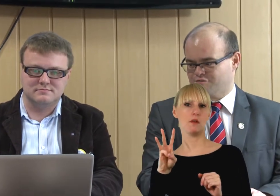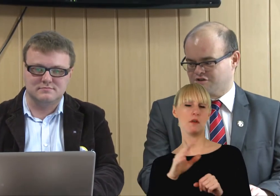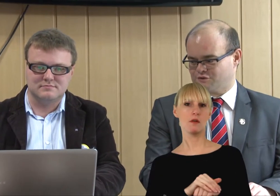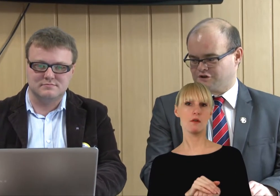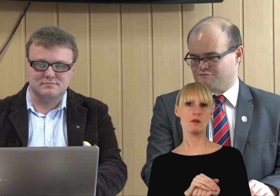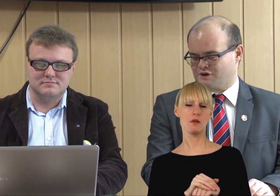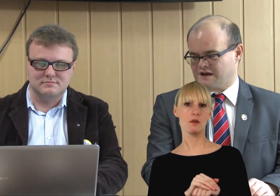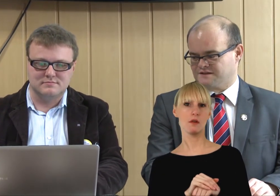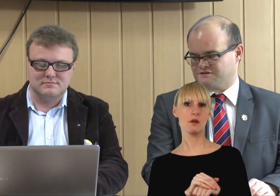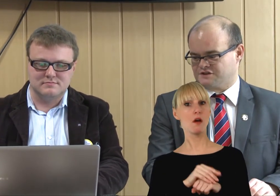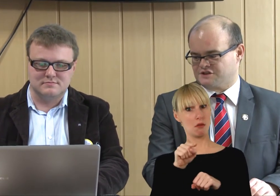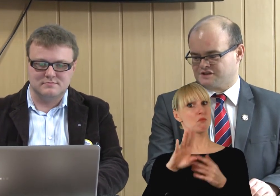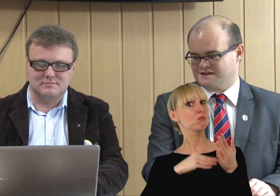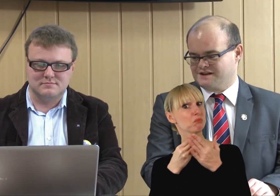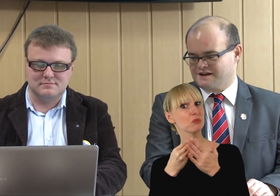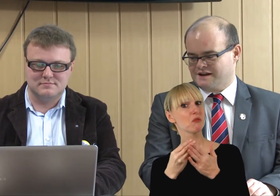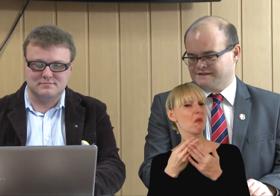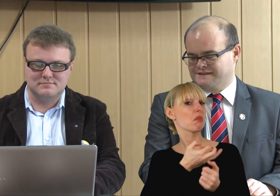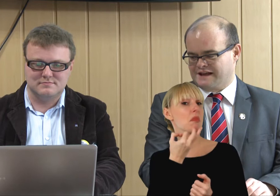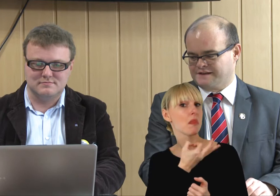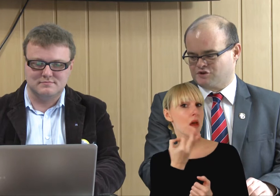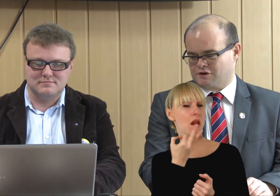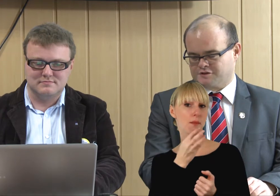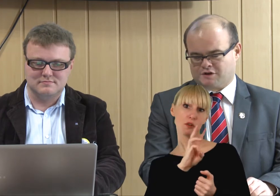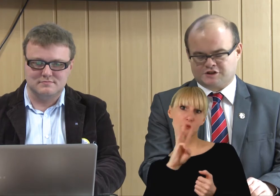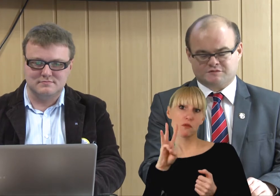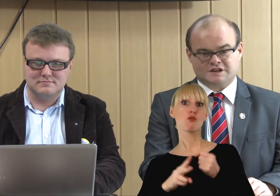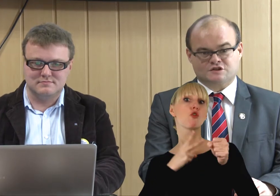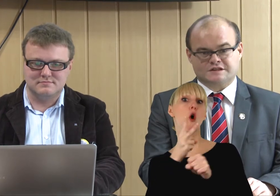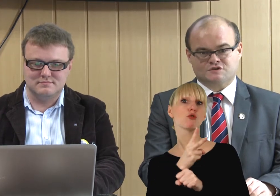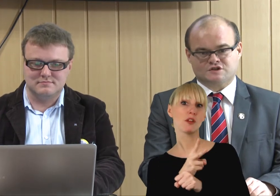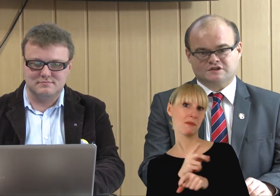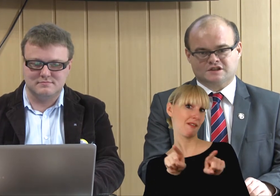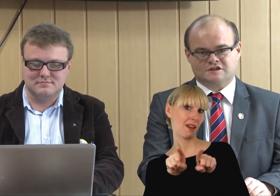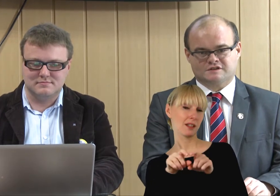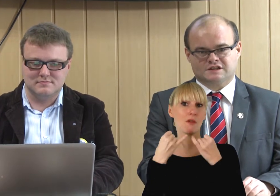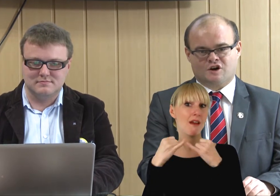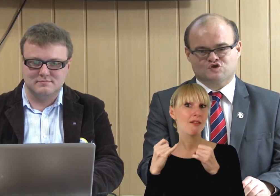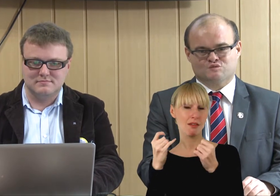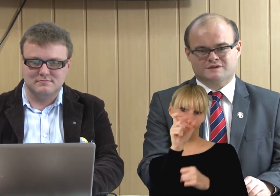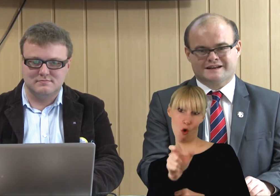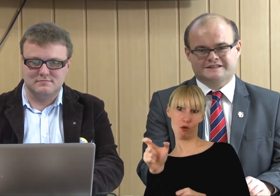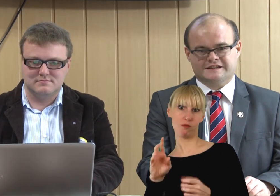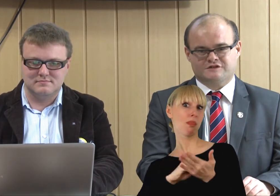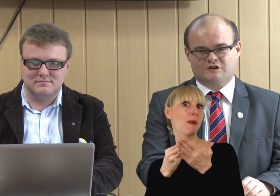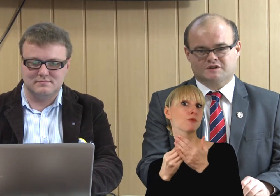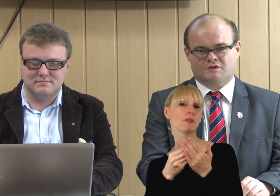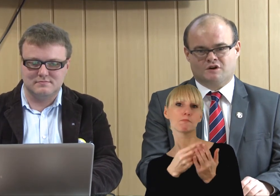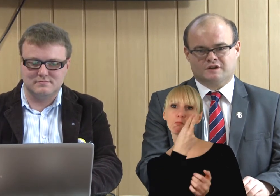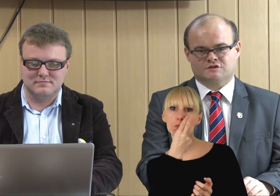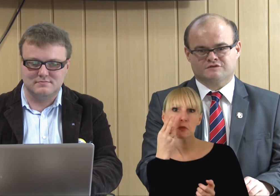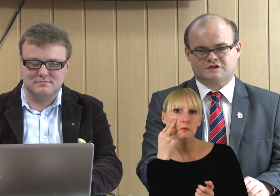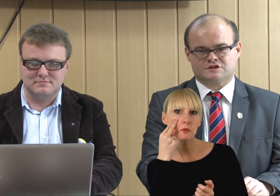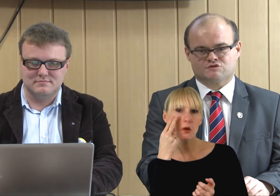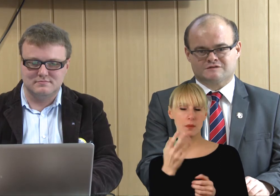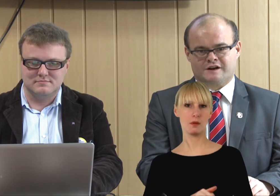Kowalskiego, bym się powinienem pokazać, zwłaszcza, że na jej przykładzie pokażemy także dostępne strony internetowych dla osób niewidomych, bo